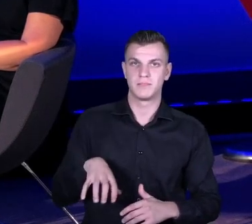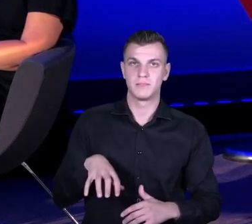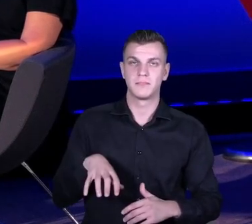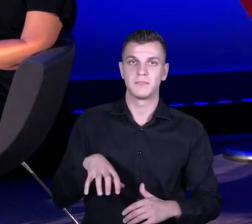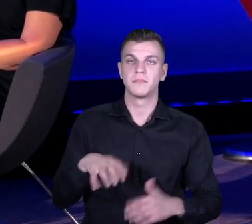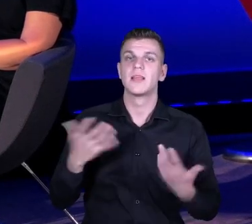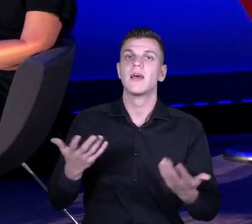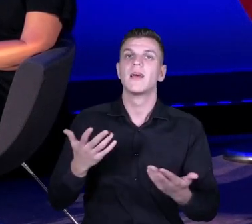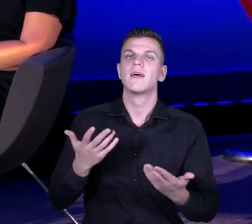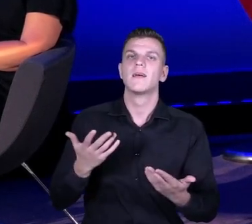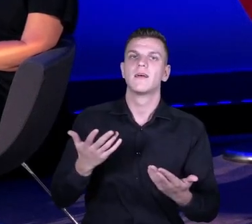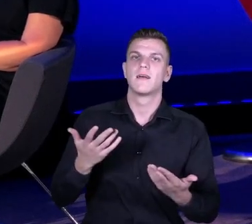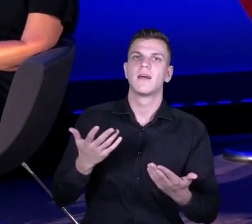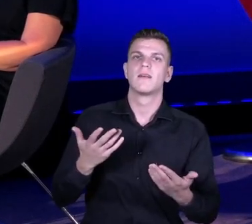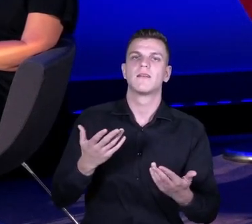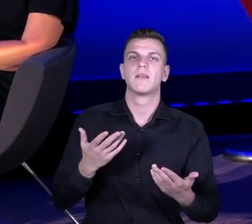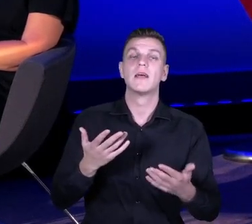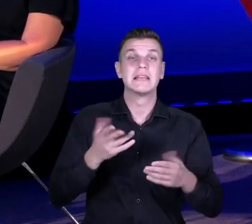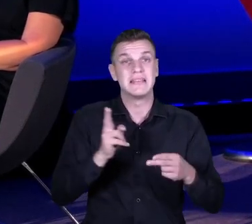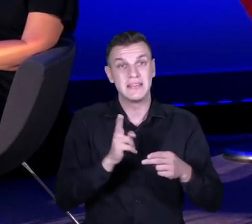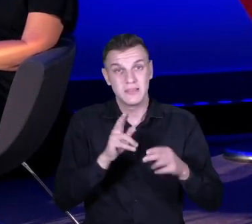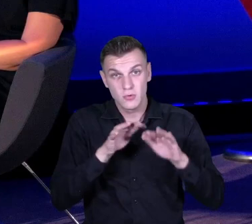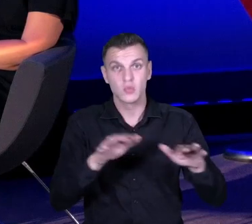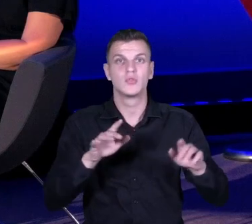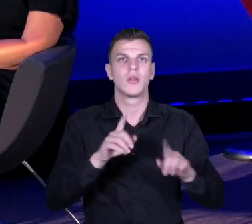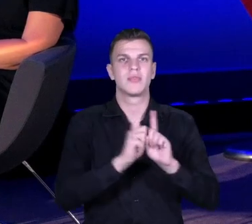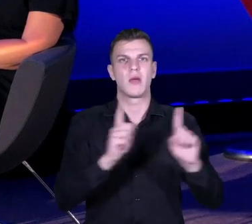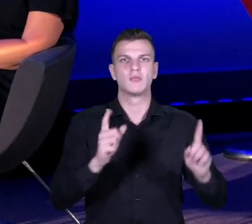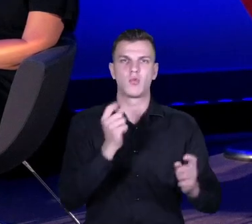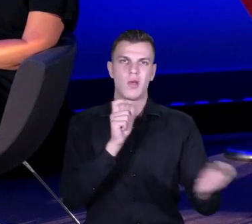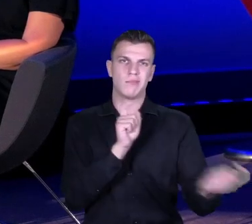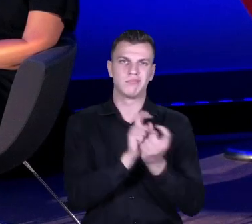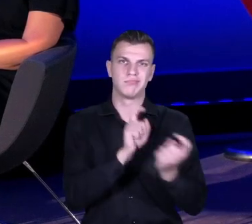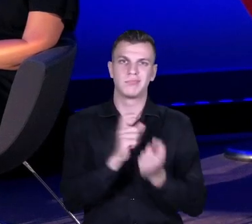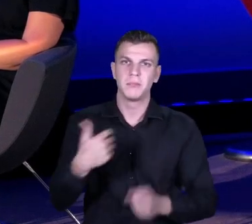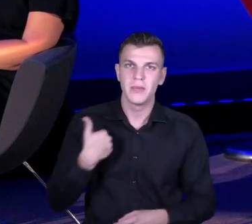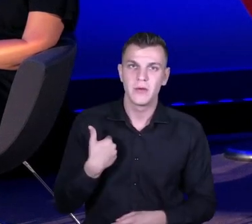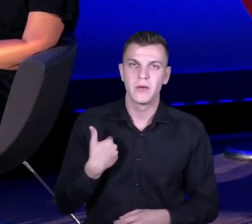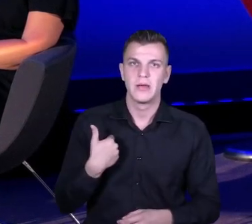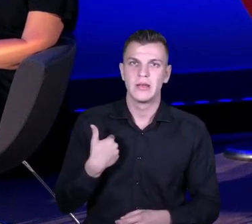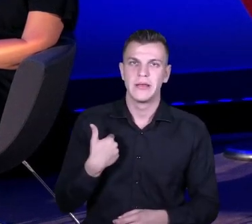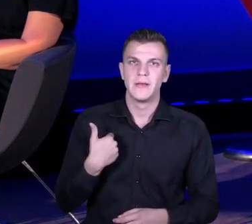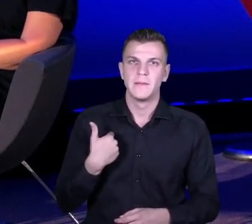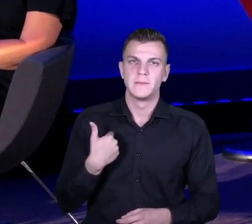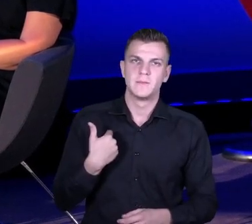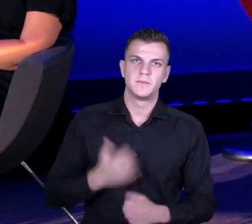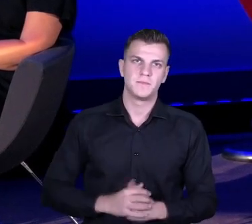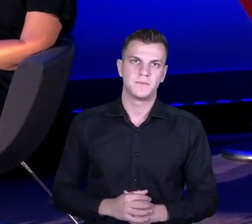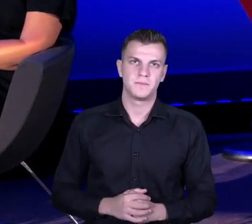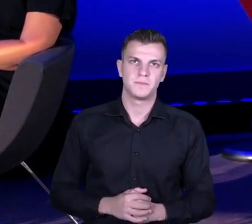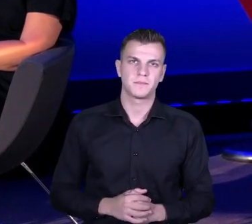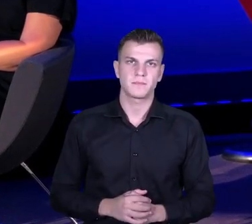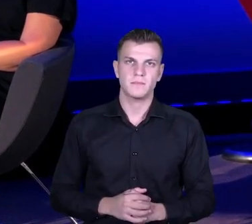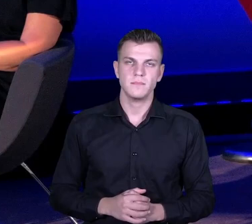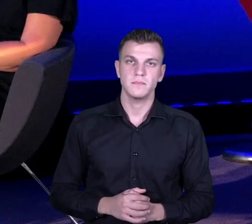się, że wielu nauczycielom było nie po drodze. W sytuacji, kiedy ktoś